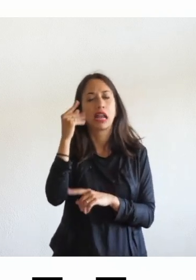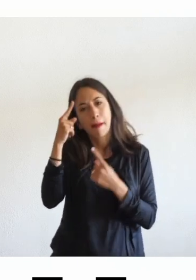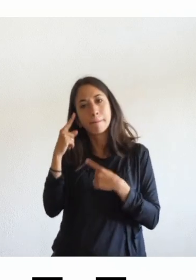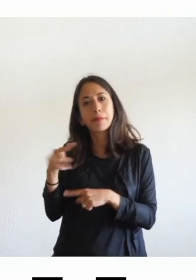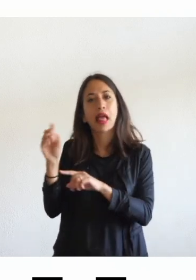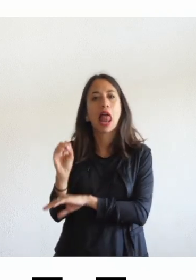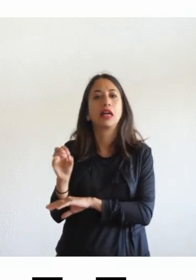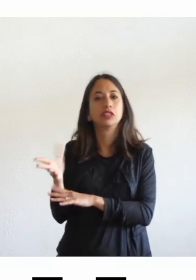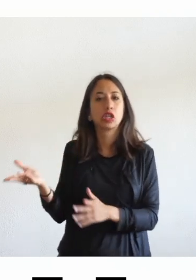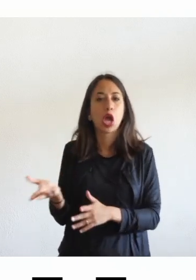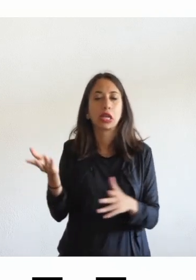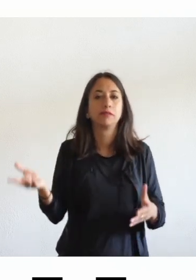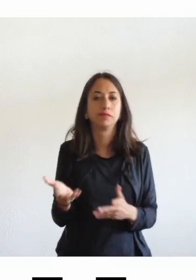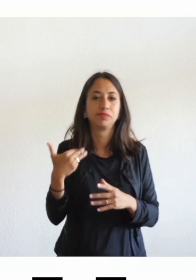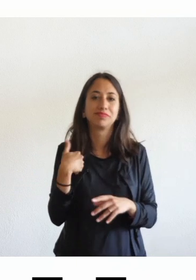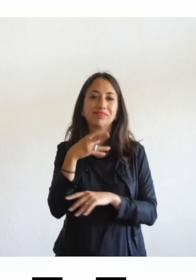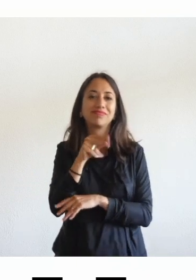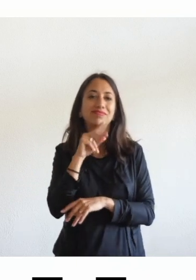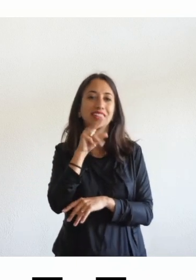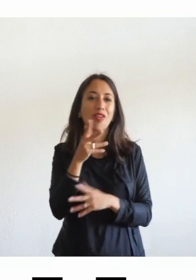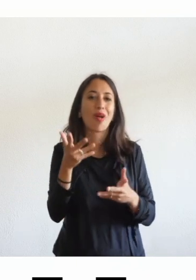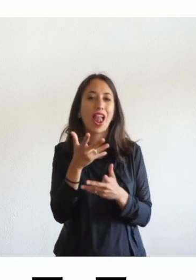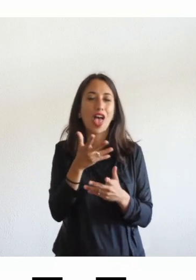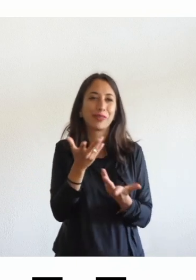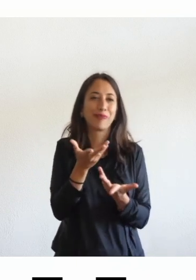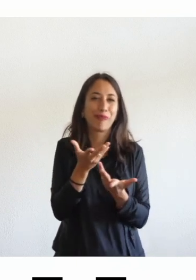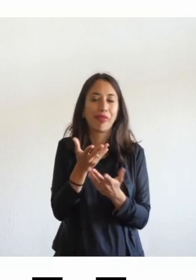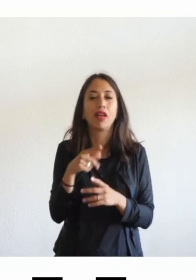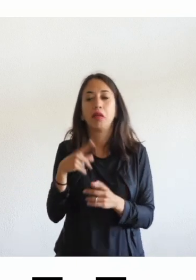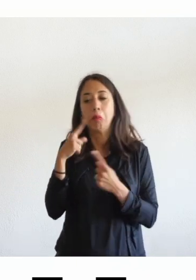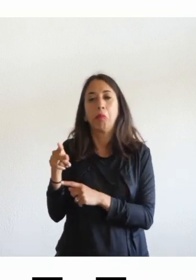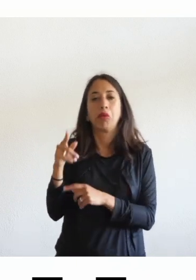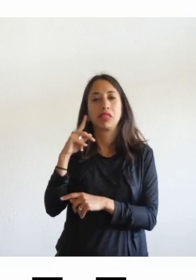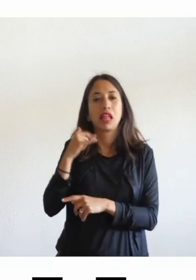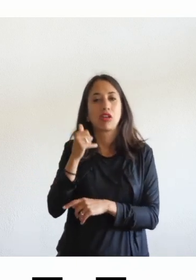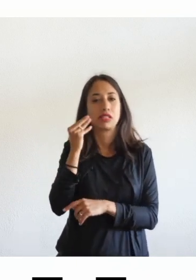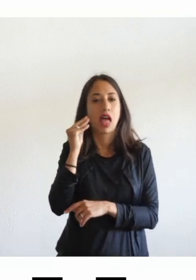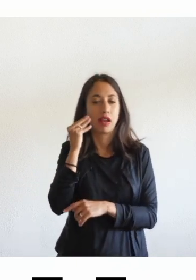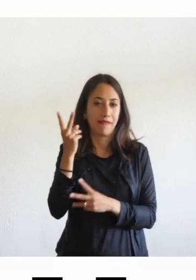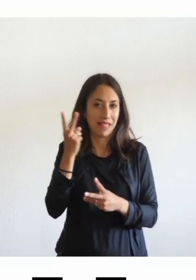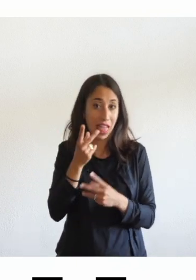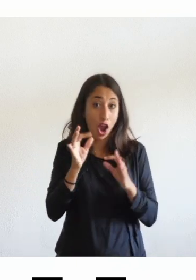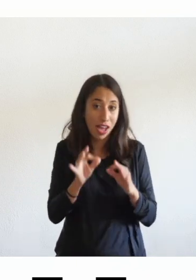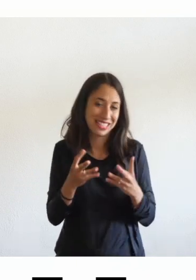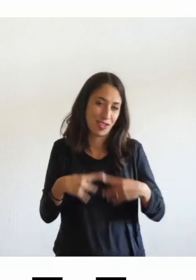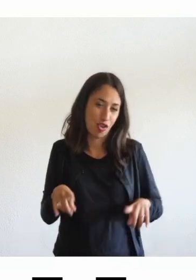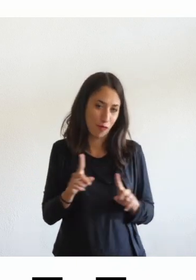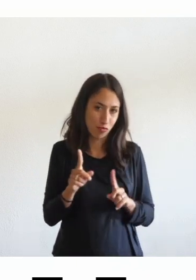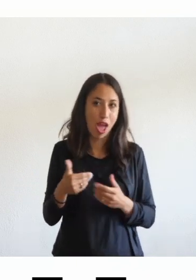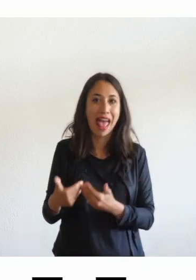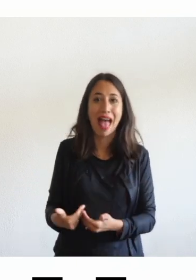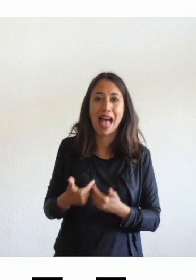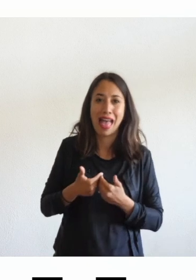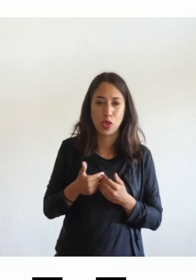vado lì dico quattro cose lo facevo male prima e lo farò male dopo non mi aiuterà in quello però chiaramente